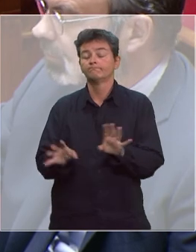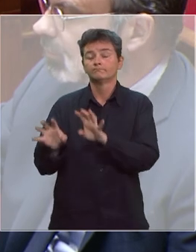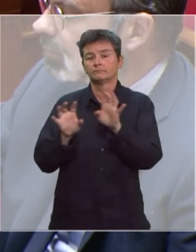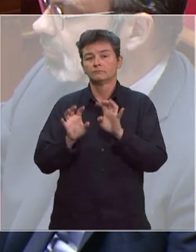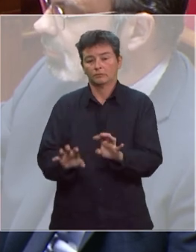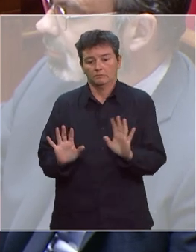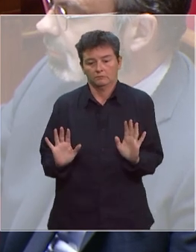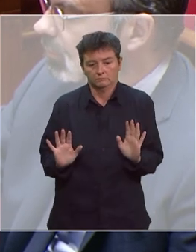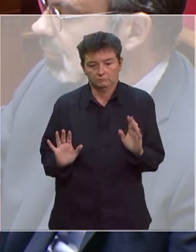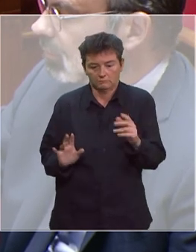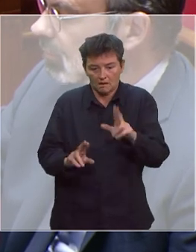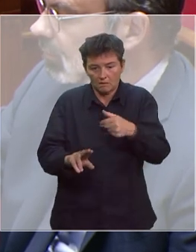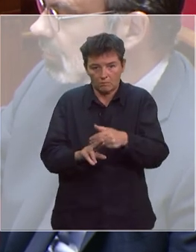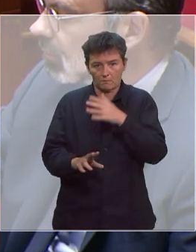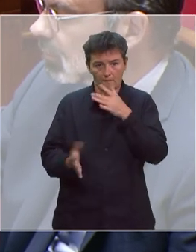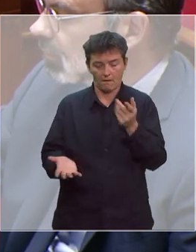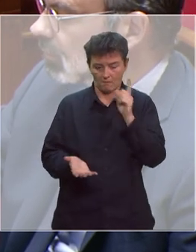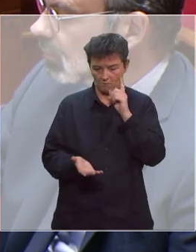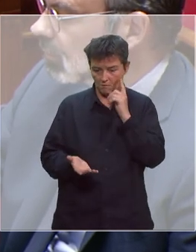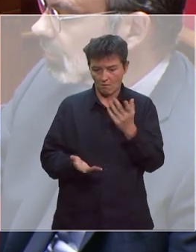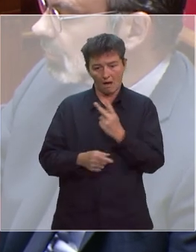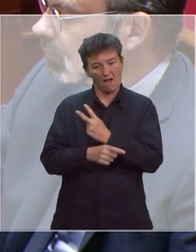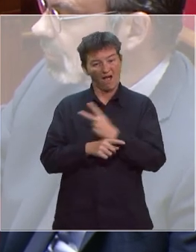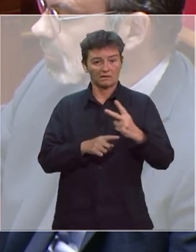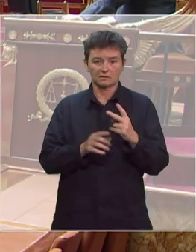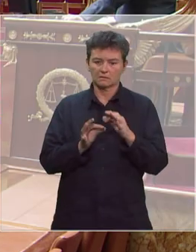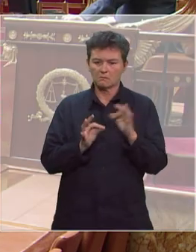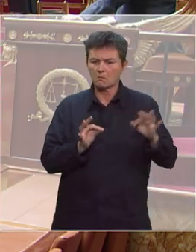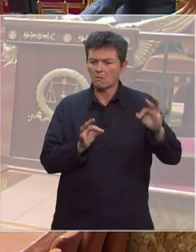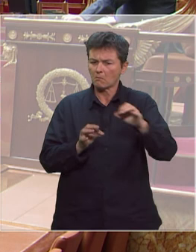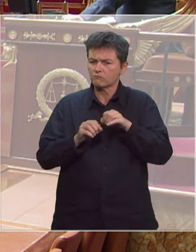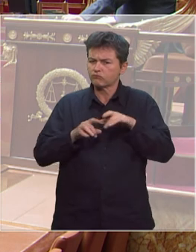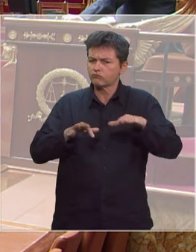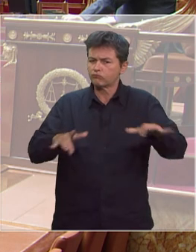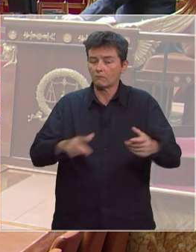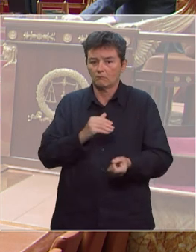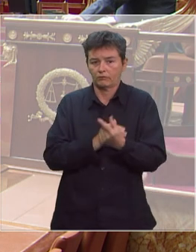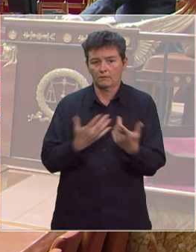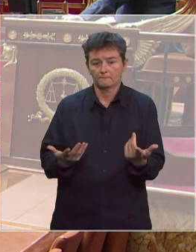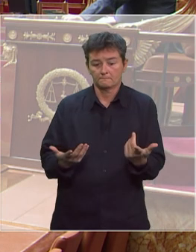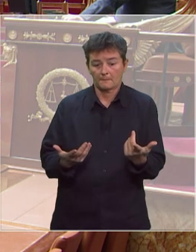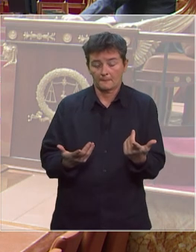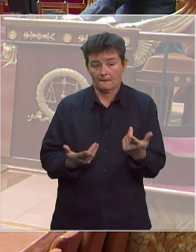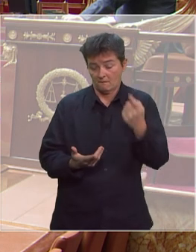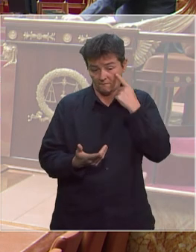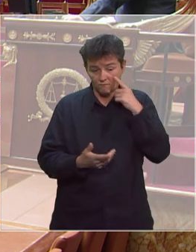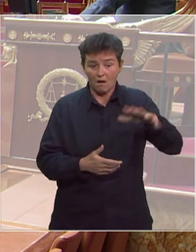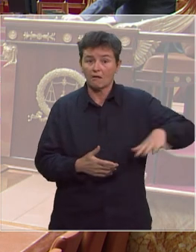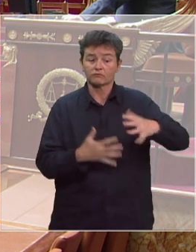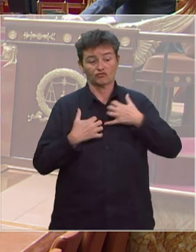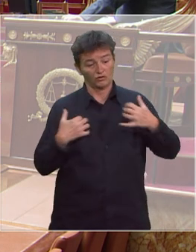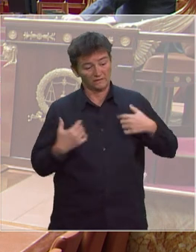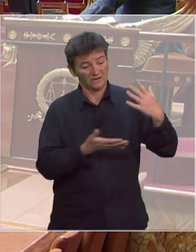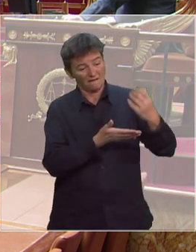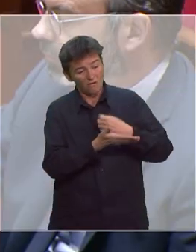avec humilité, face à une menace épidémique inédite, et à mesure que les recommandations scientifiques évoluent, nous sommes amenés nous